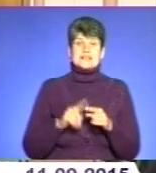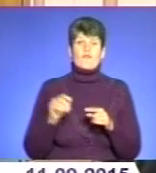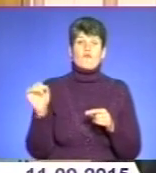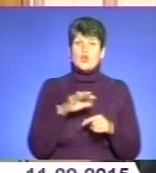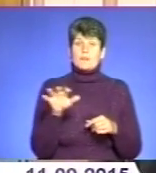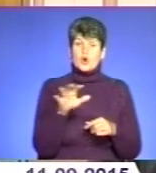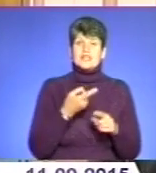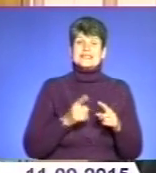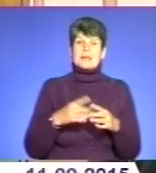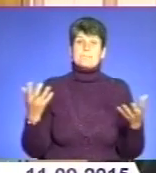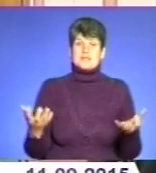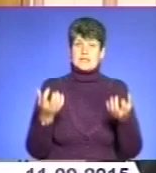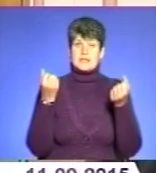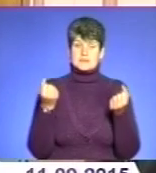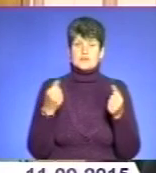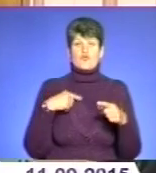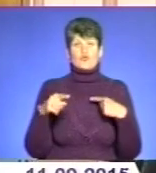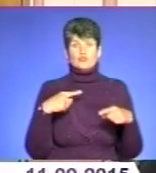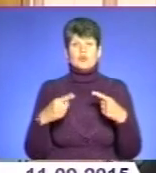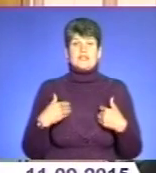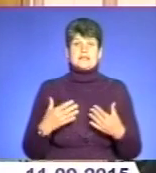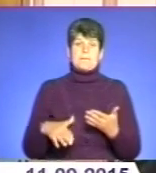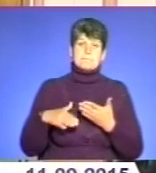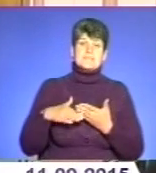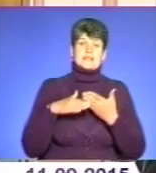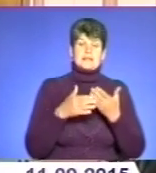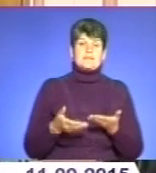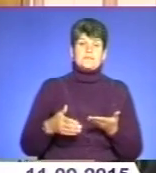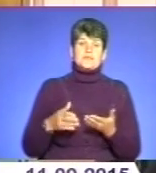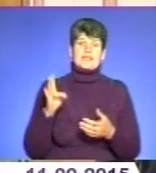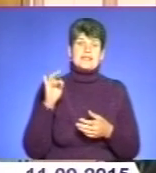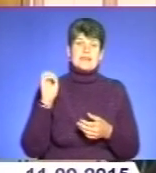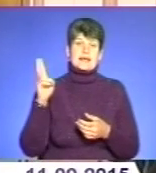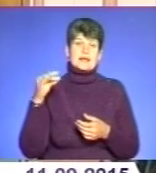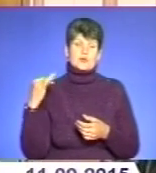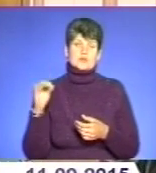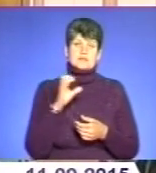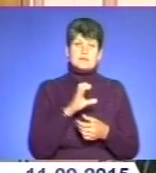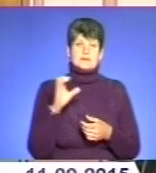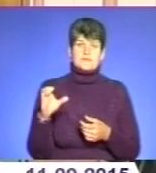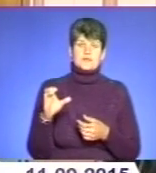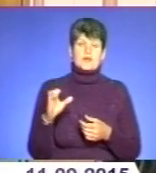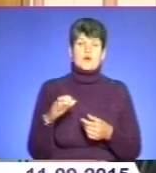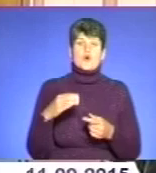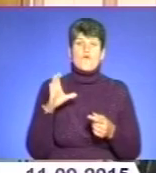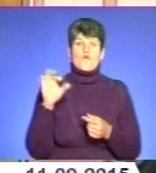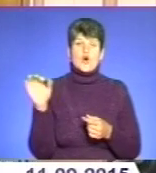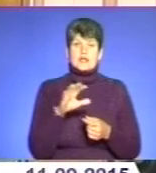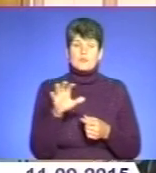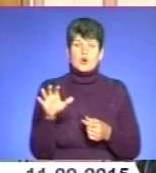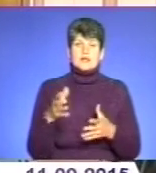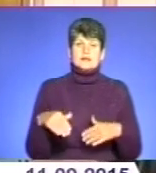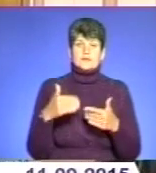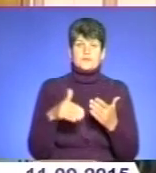футбол у нас підтримують такі спонсори, меценати, як Некуруй Степан Степанович. В волейболі велику увагу приділяє нам цей